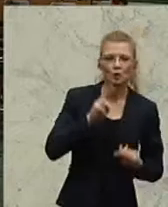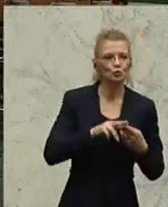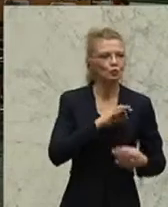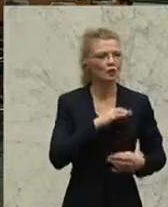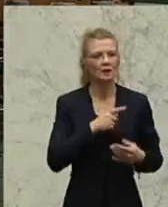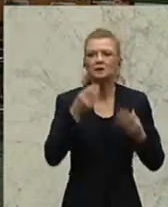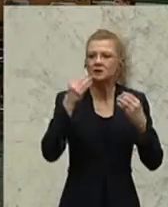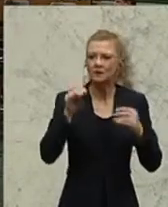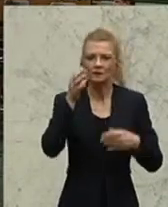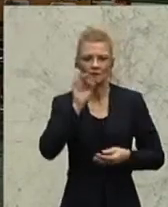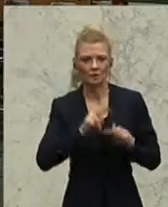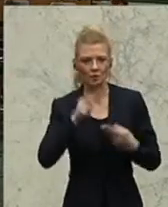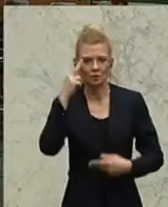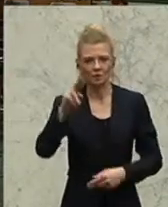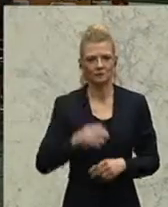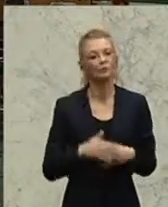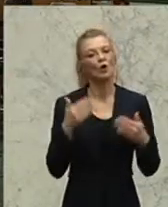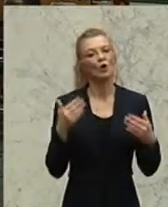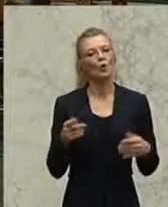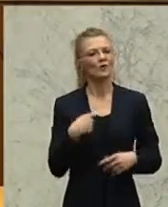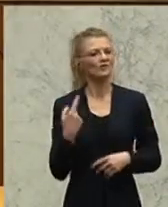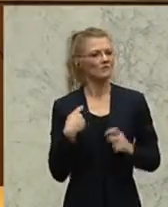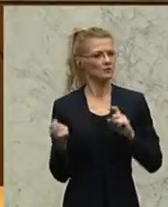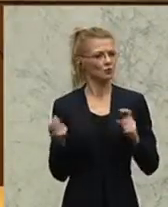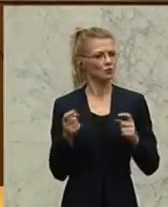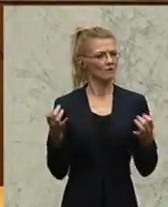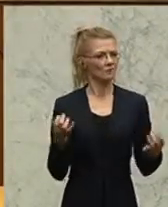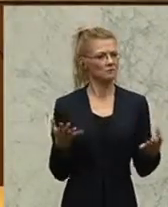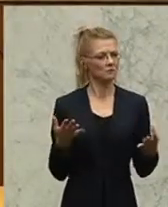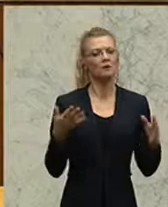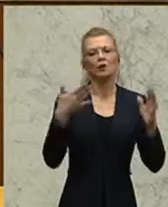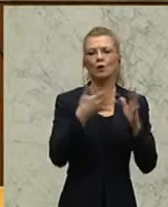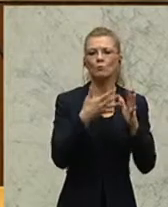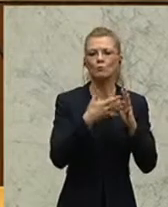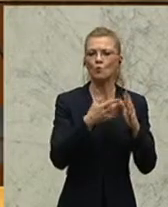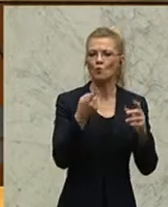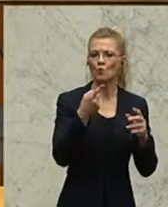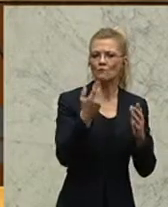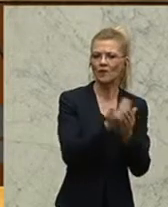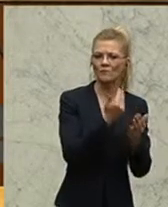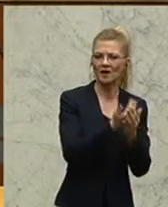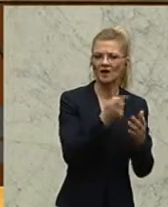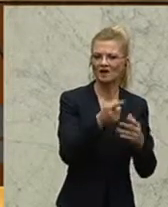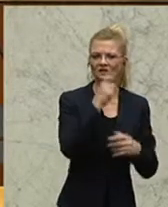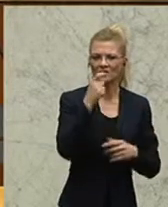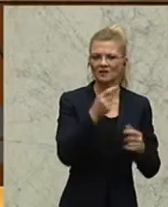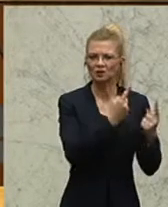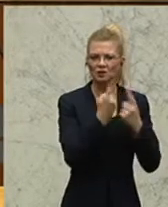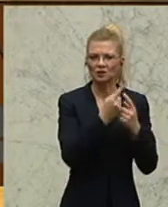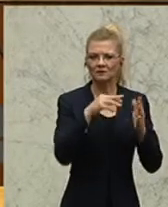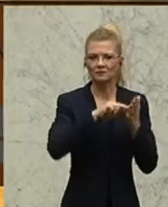Wort ist Philipp Kucher, SPÖ. mit den Prüfberichten zur Finanzsituation der Technischen Universität Wien und